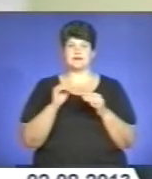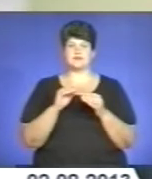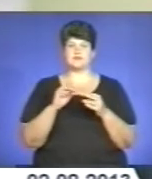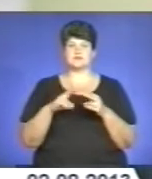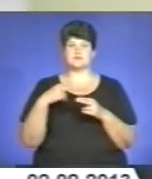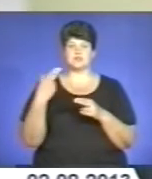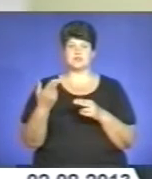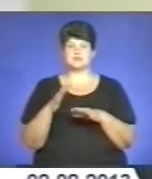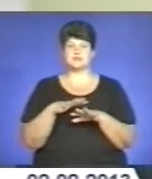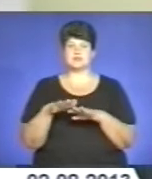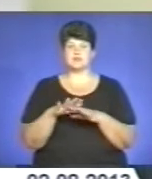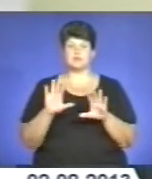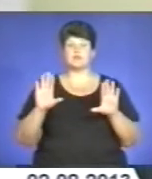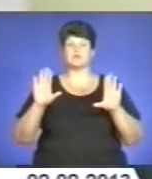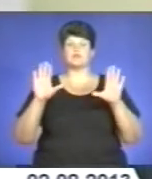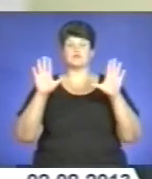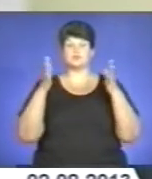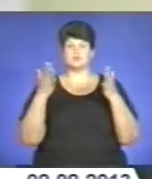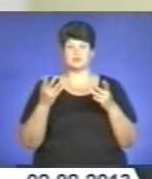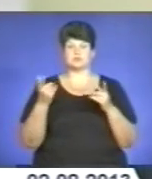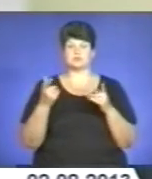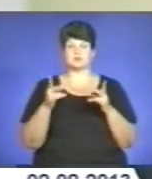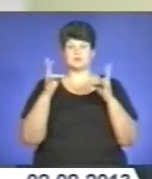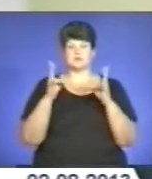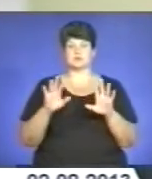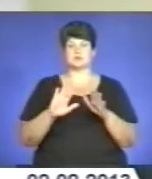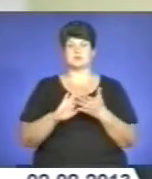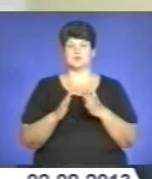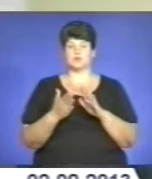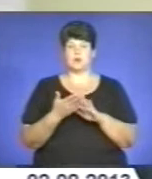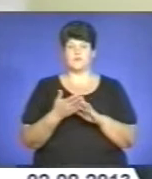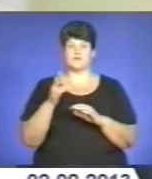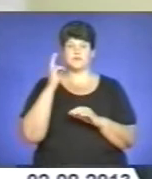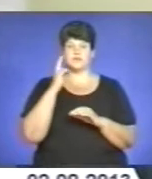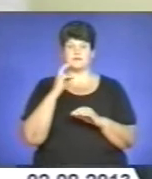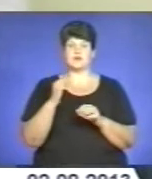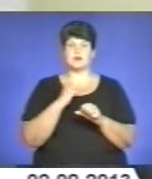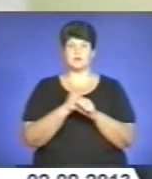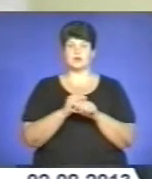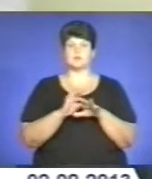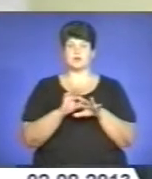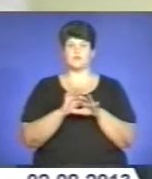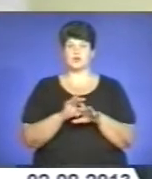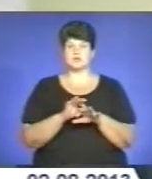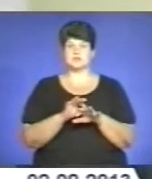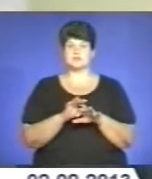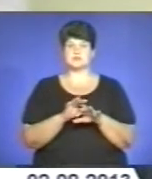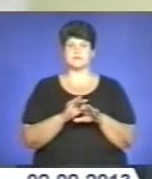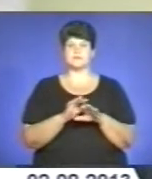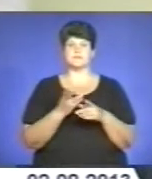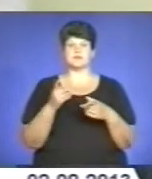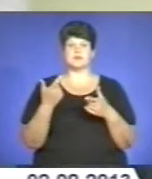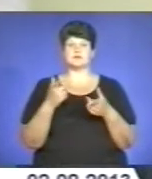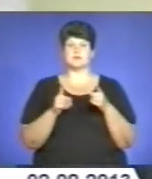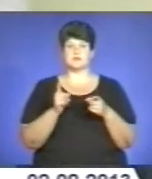населения в случае возникновення чиновних ситуацій. В Києві ця робота проводиться, але справедливості раді,